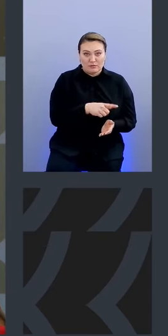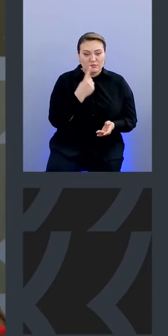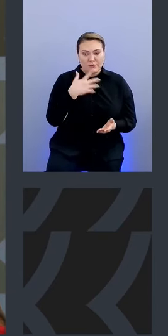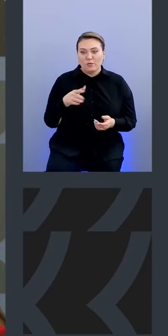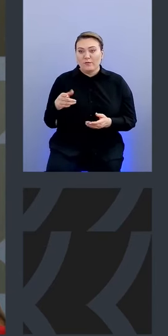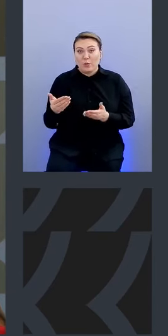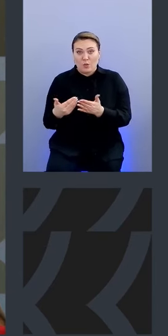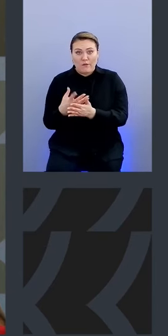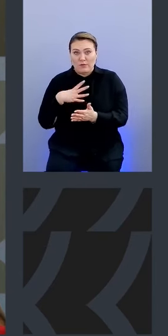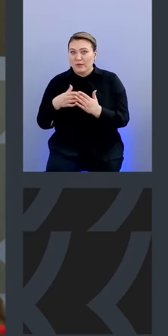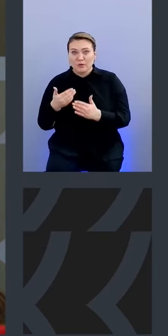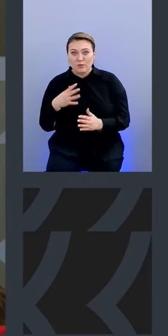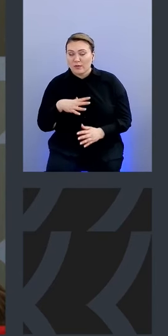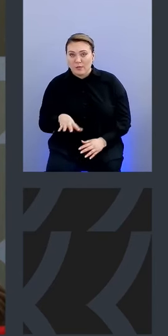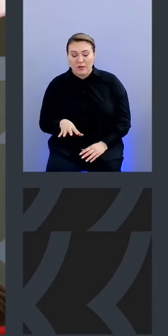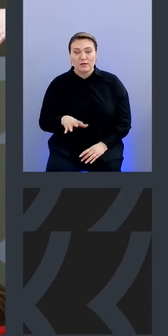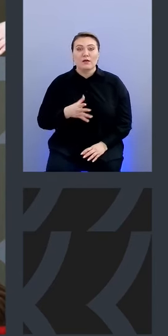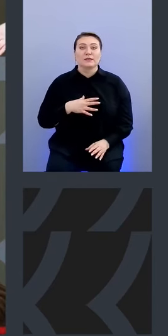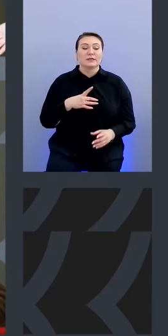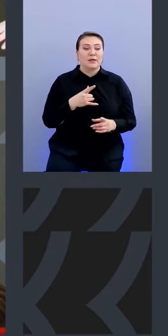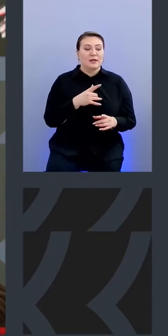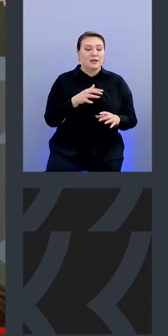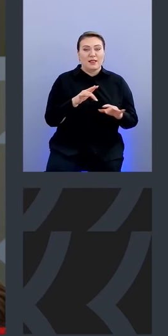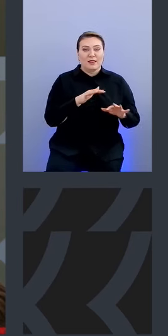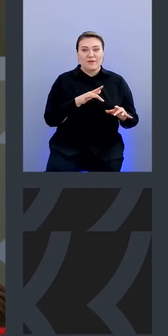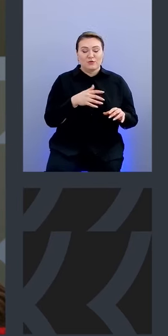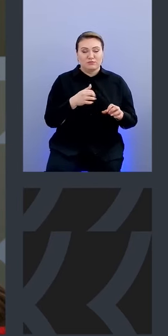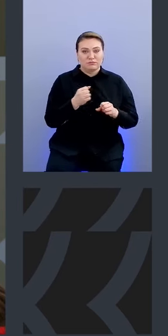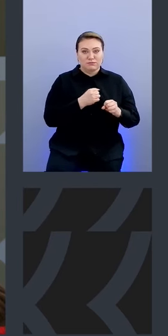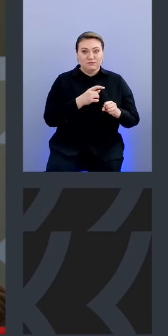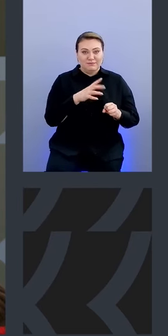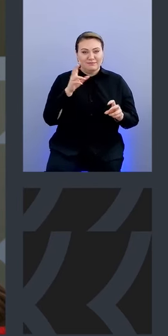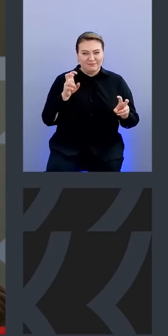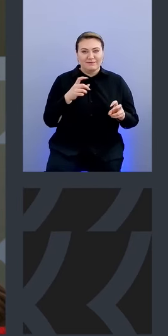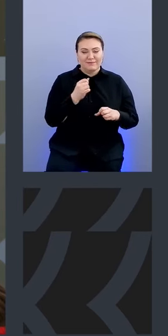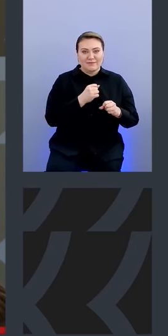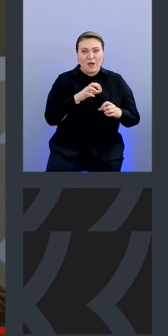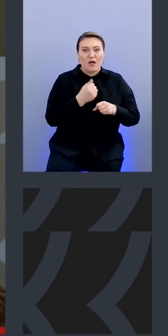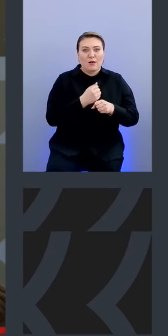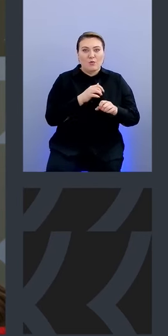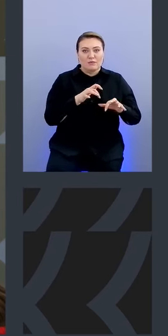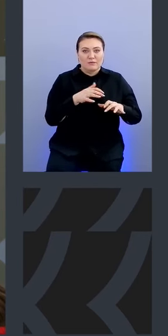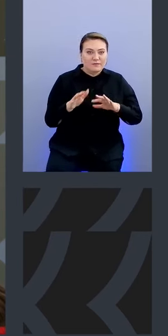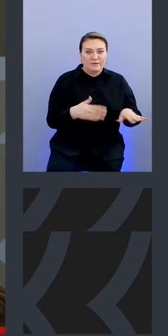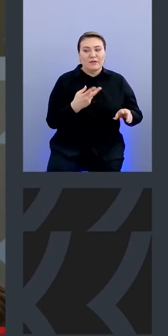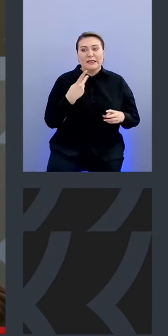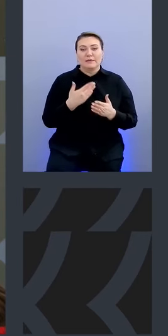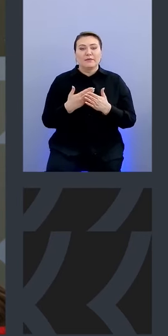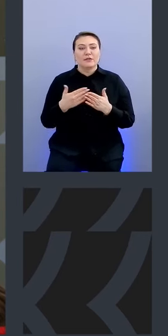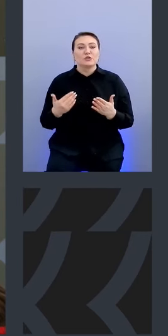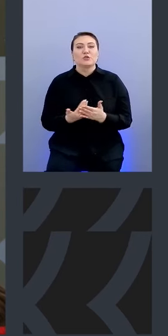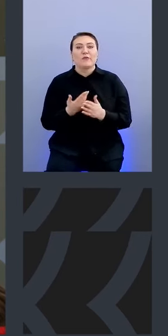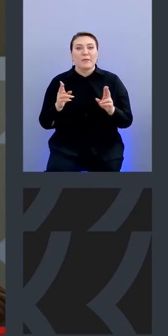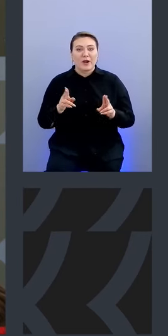эти вот новые их до этого не было затем движок отработал и показал то что по внутренним правилам вот это новых связи допустим из